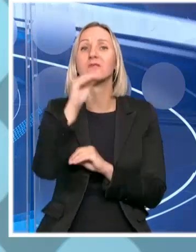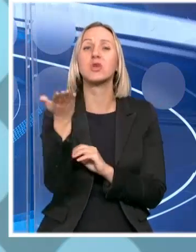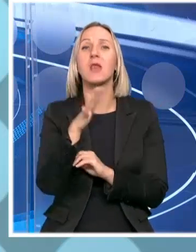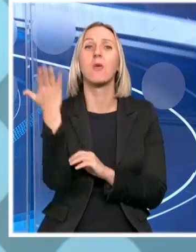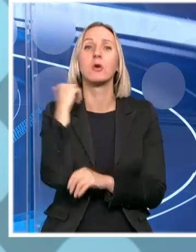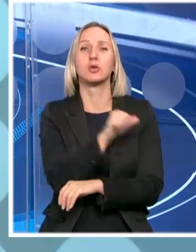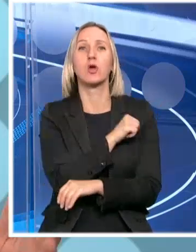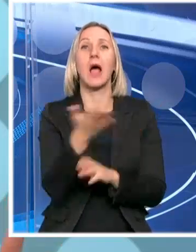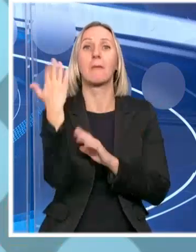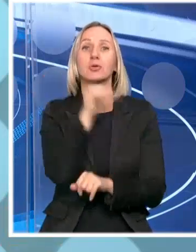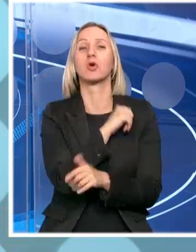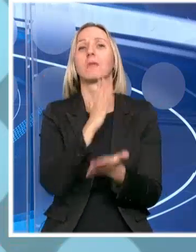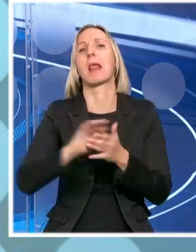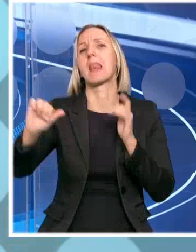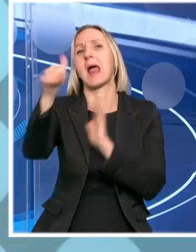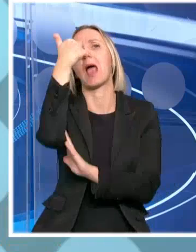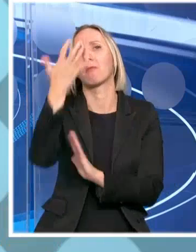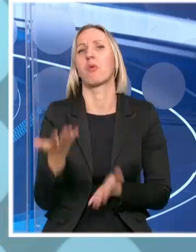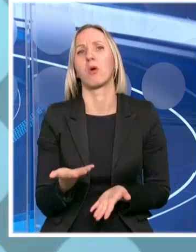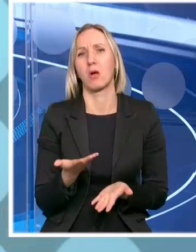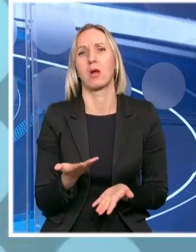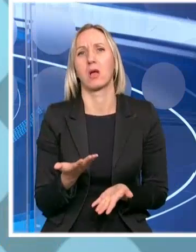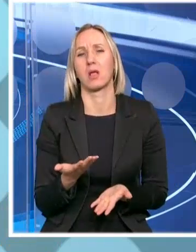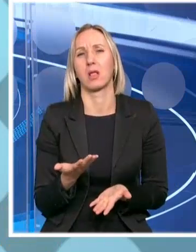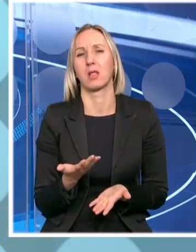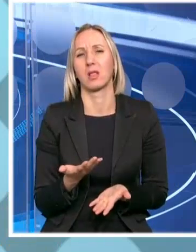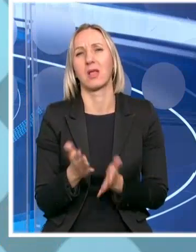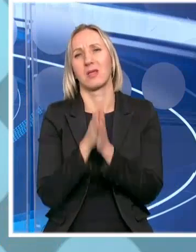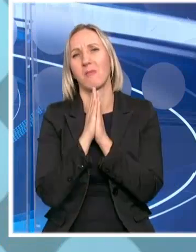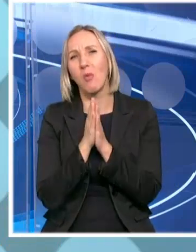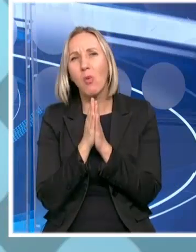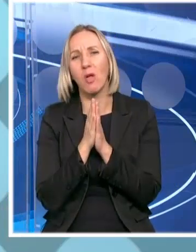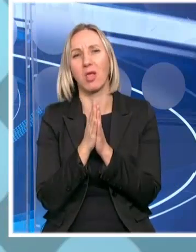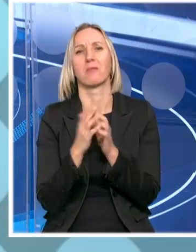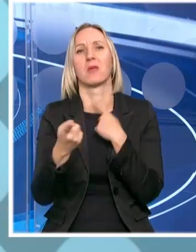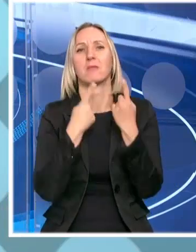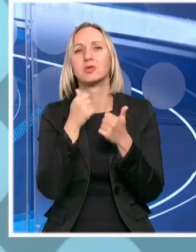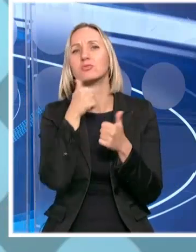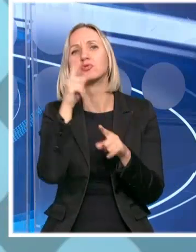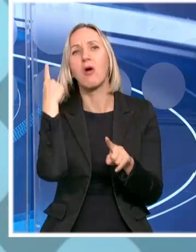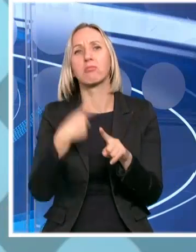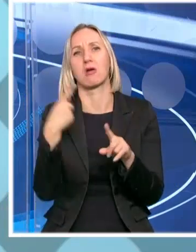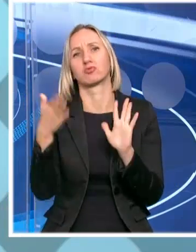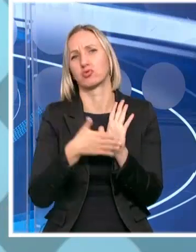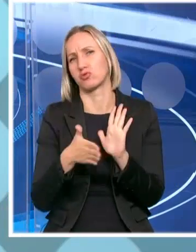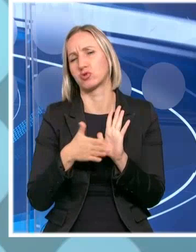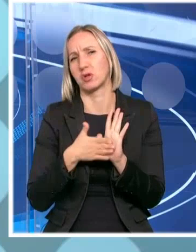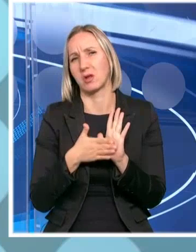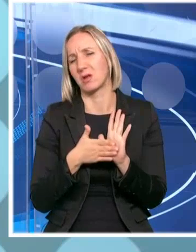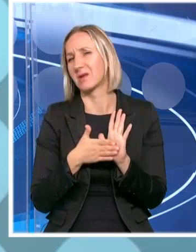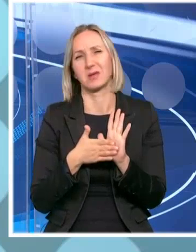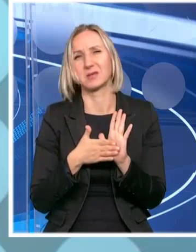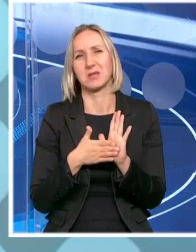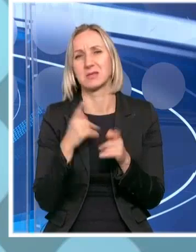A prethodna godina je označena kao najbolja u odnosu na sve. Tako da, ajte molim vas da se baratamo činjenicama, da ne